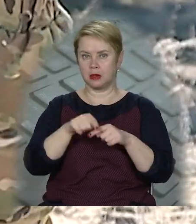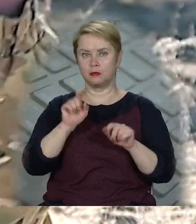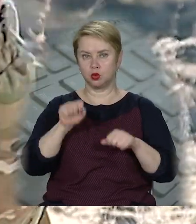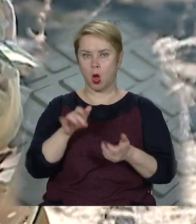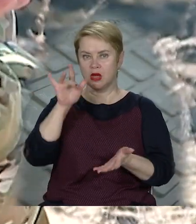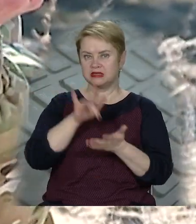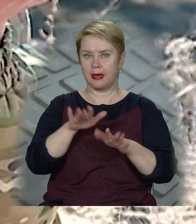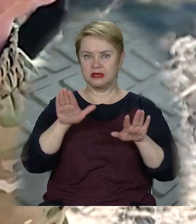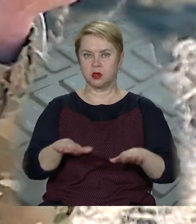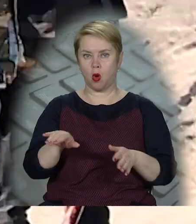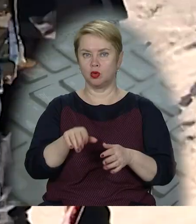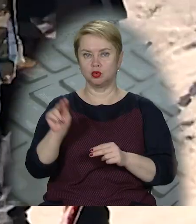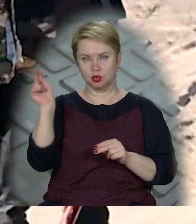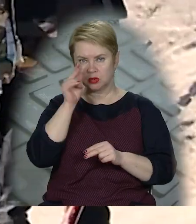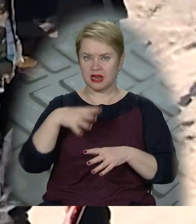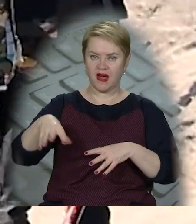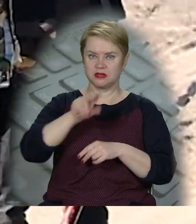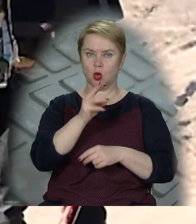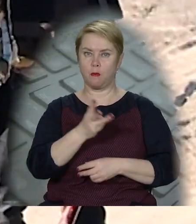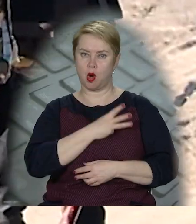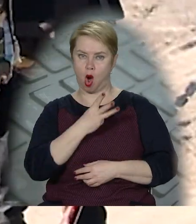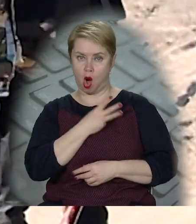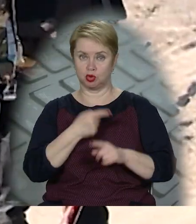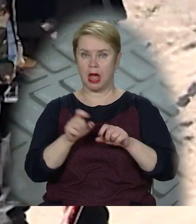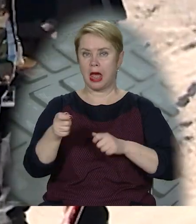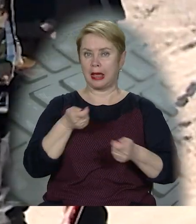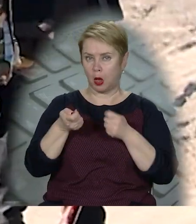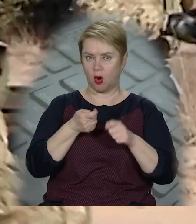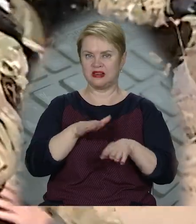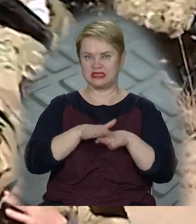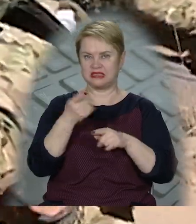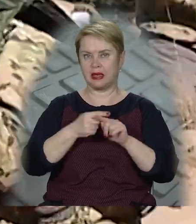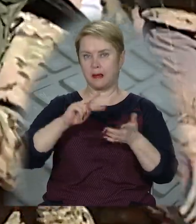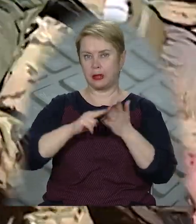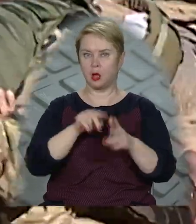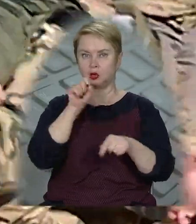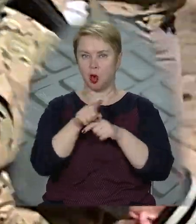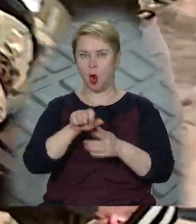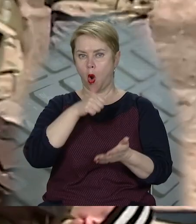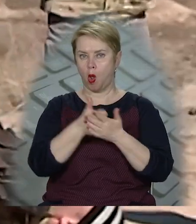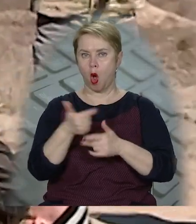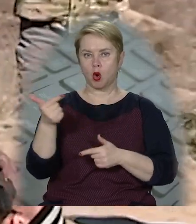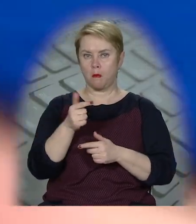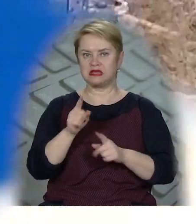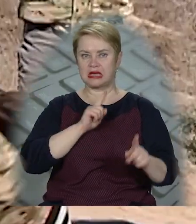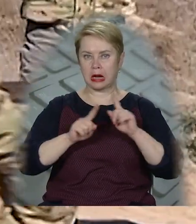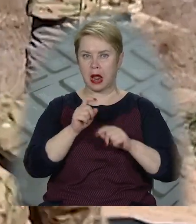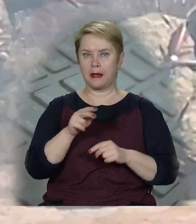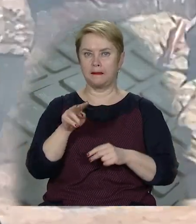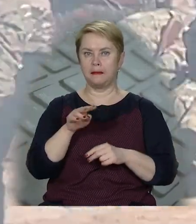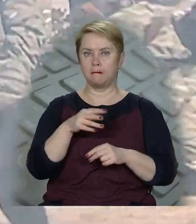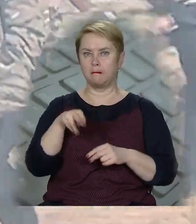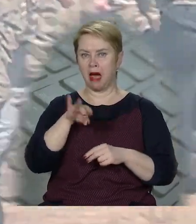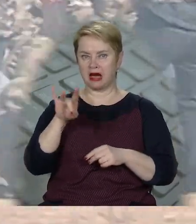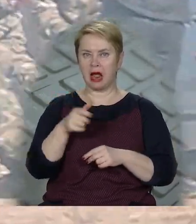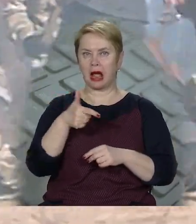стати осередком військового вишколу для всіх, хто цього прагне. Керувати здійсненням цих планів доручено голові громадської ради при Дніпровській